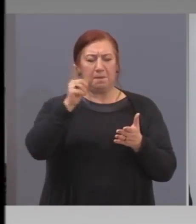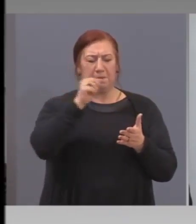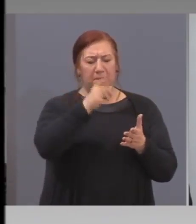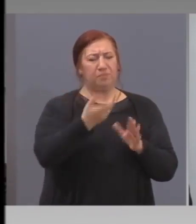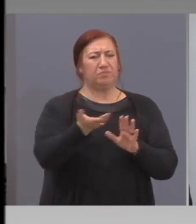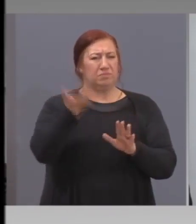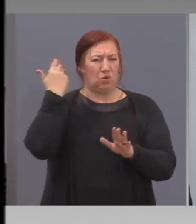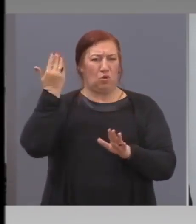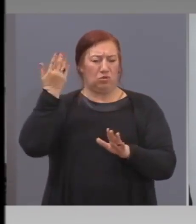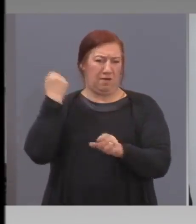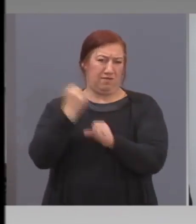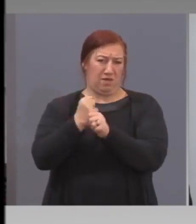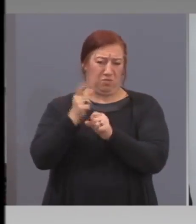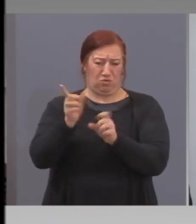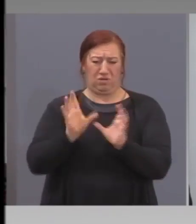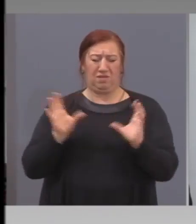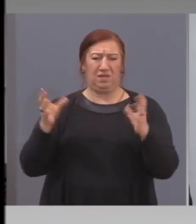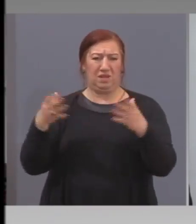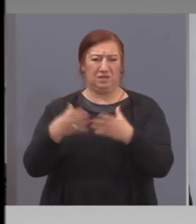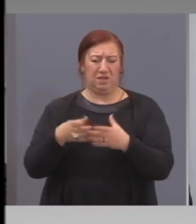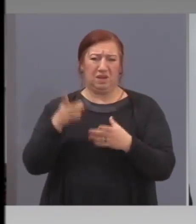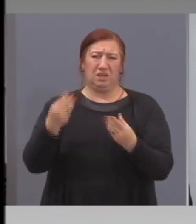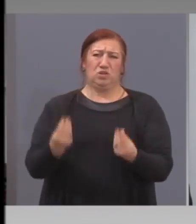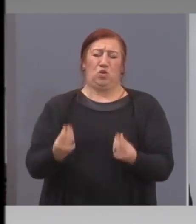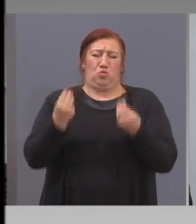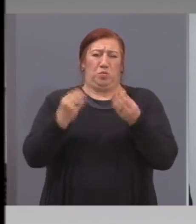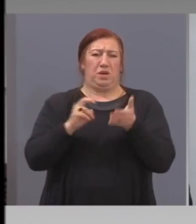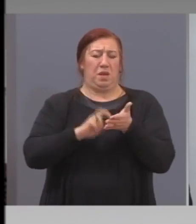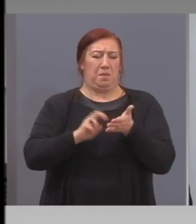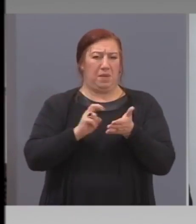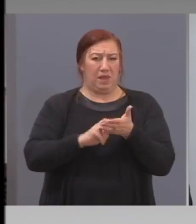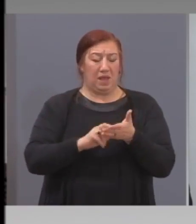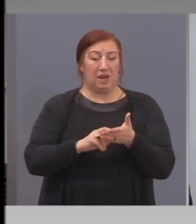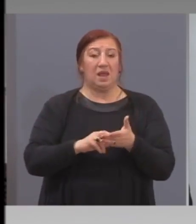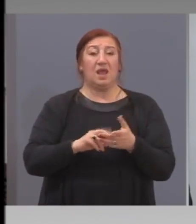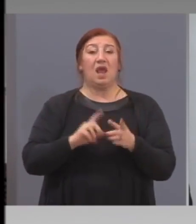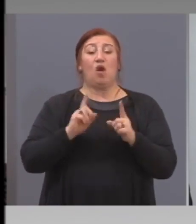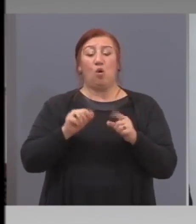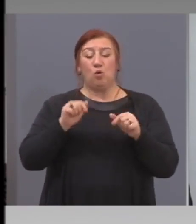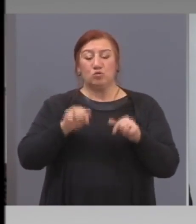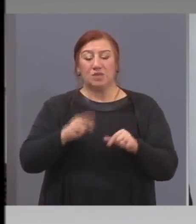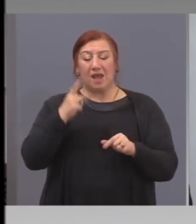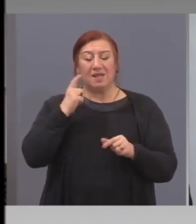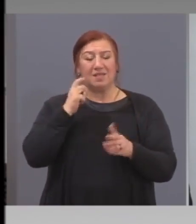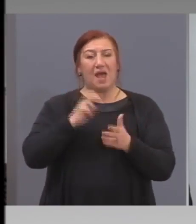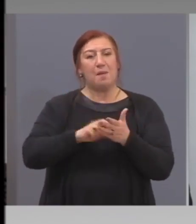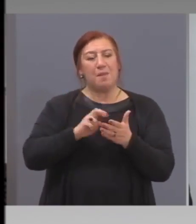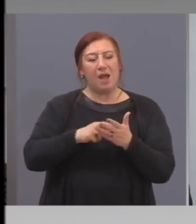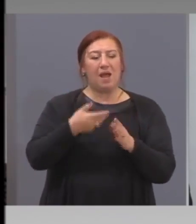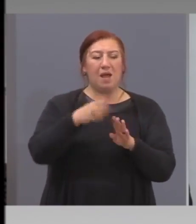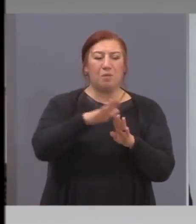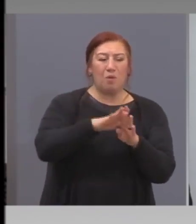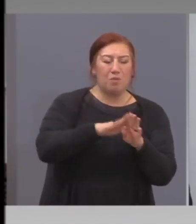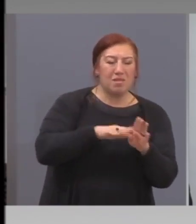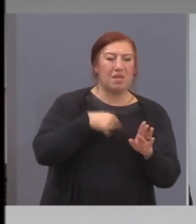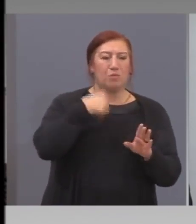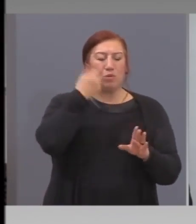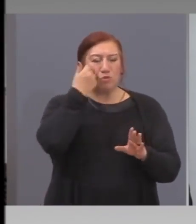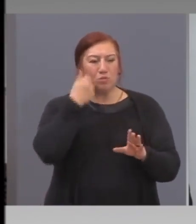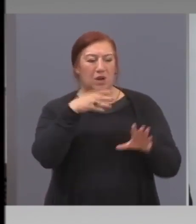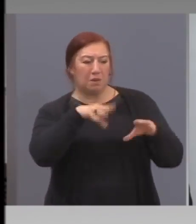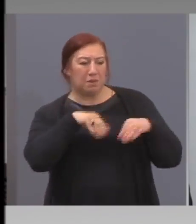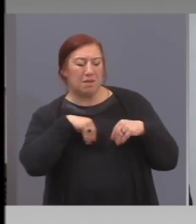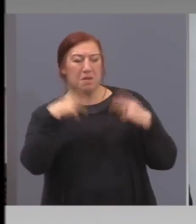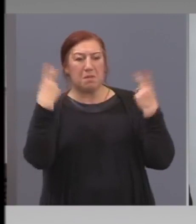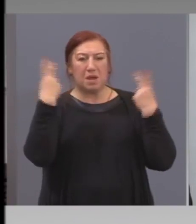годините. Мисля, че те са добри банкери и колкото една банка сега е по-гъвкава, по-мила, по-добра, по-разбираща